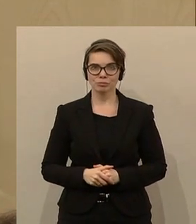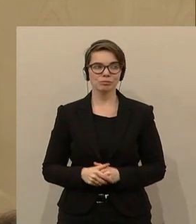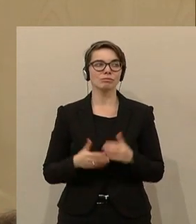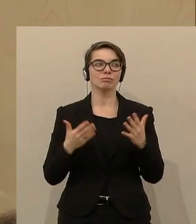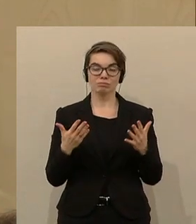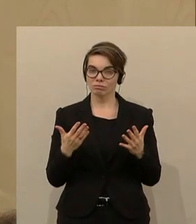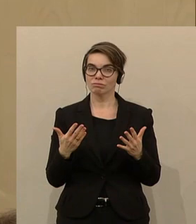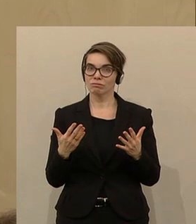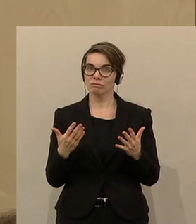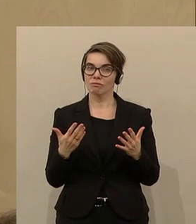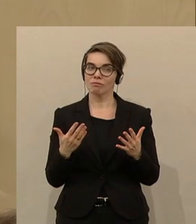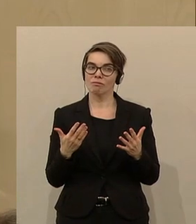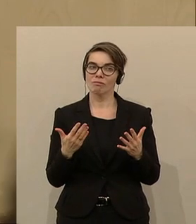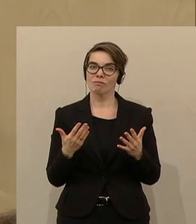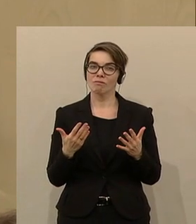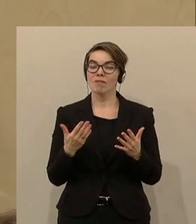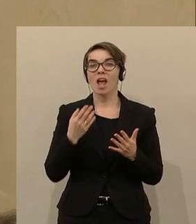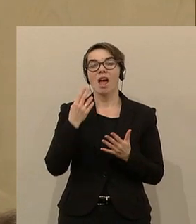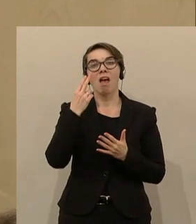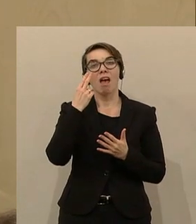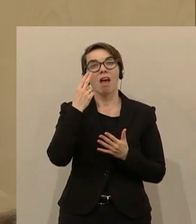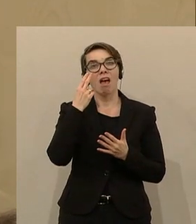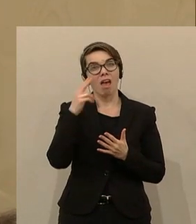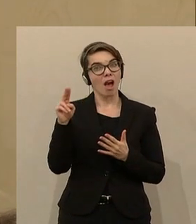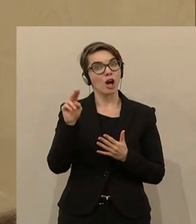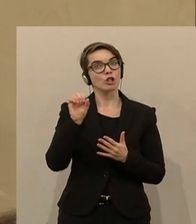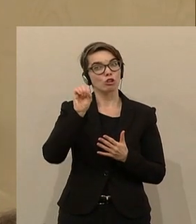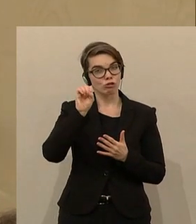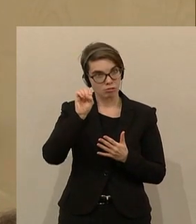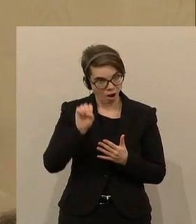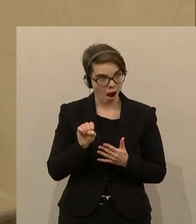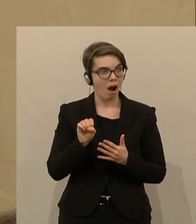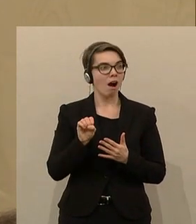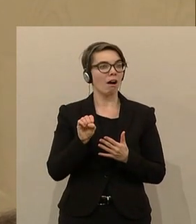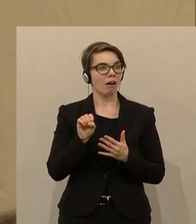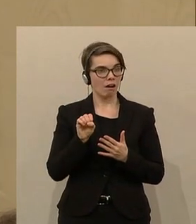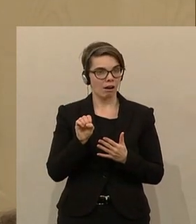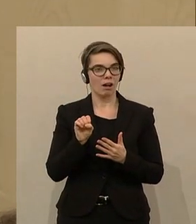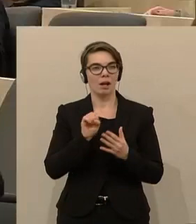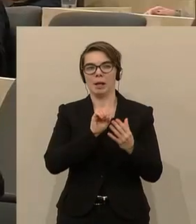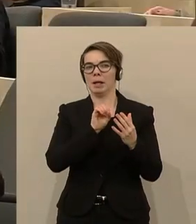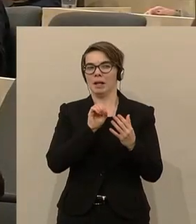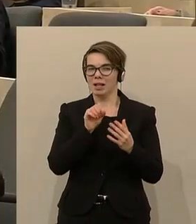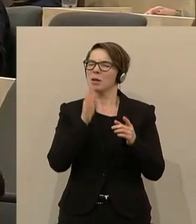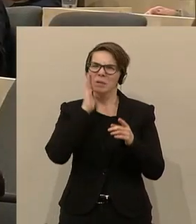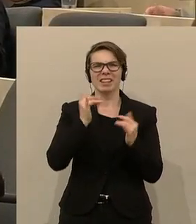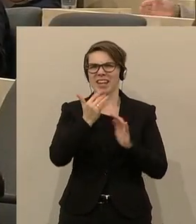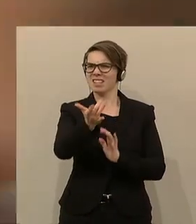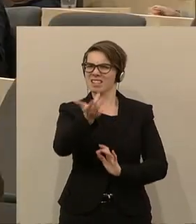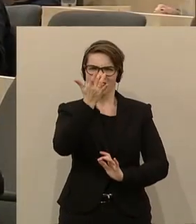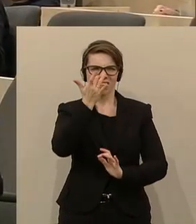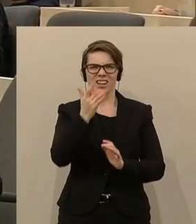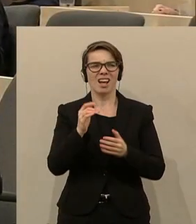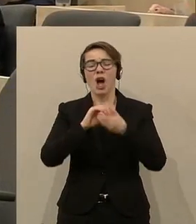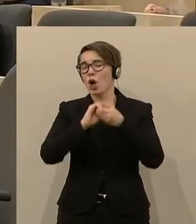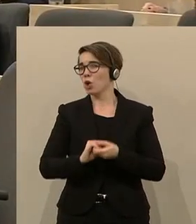Der Selbstreflektor heute war der Kollege Strache, wenn Sie zugehört haben. Also seins vorsichtig, sonst kriegen Sie dann in der Clubversammlung eins über die Mütze. Das